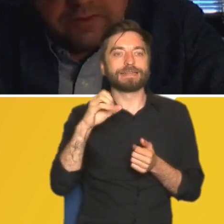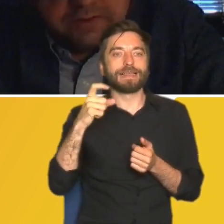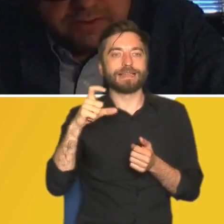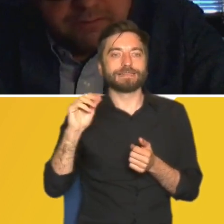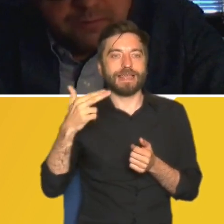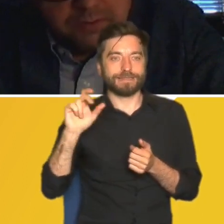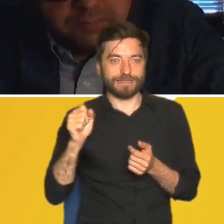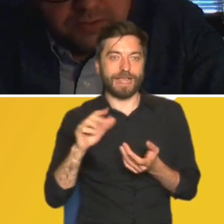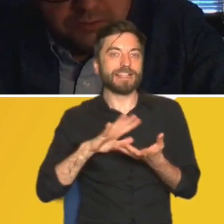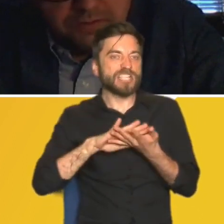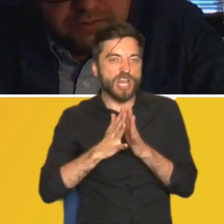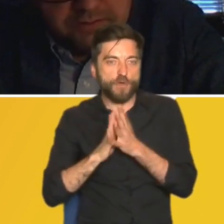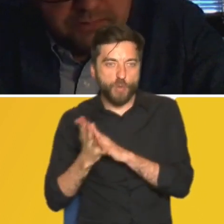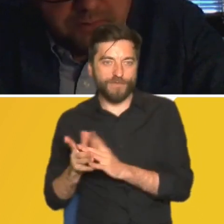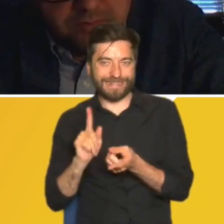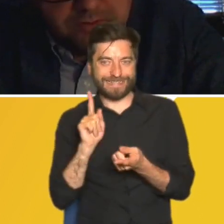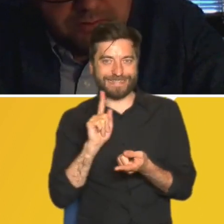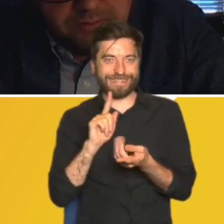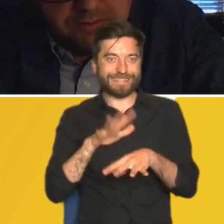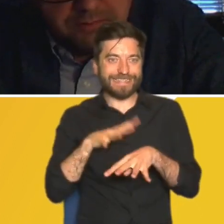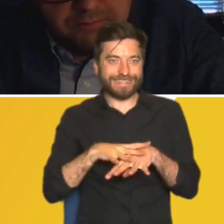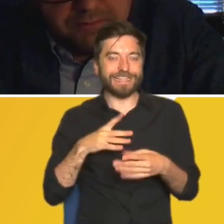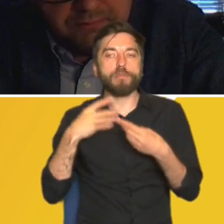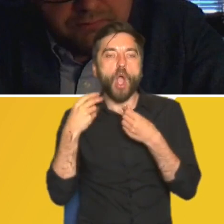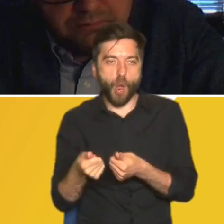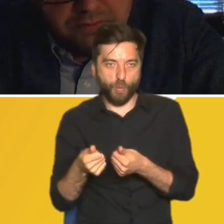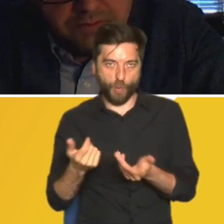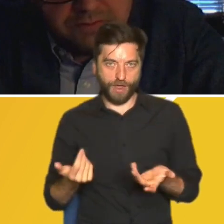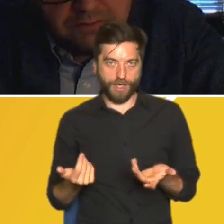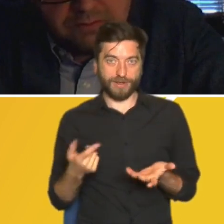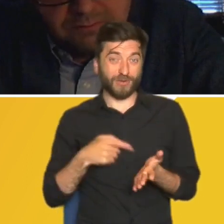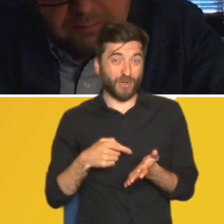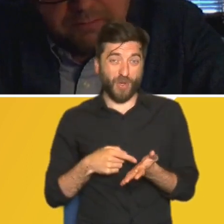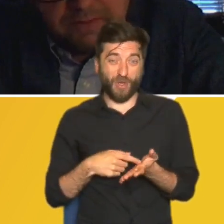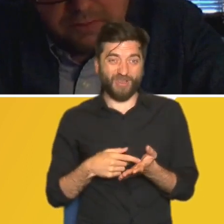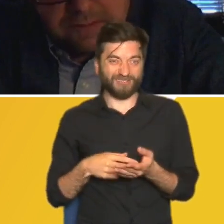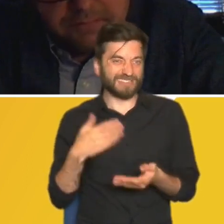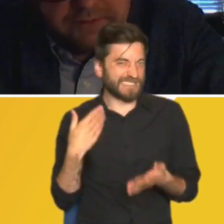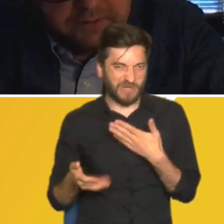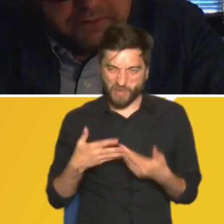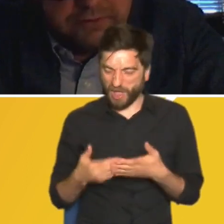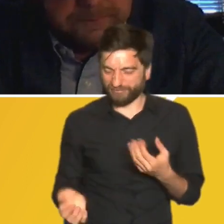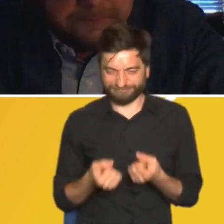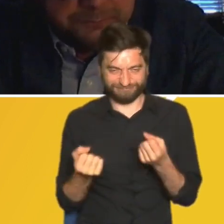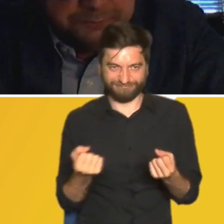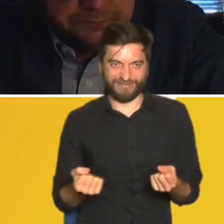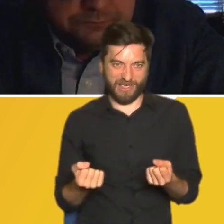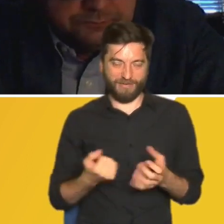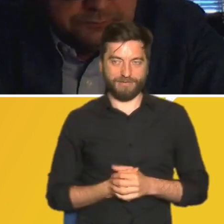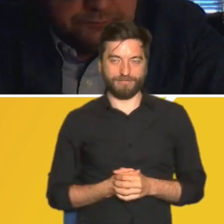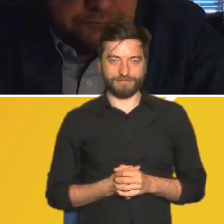zreformować system opłat bo przecież u nas system opłat tak naprawdę funkcjonuje bardzo słabo w bardzo słabym zakresie